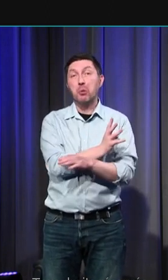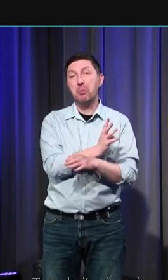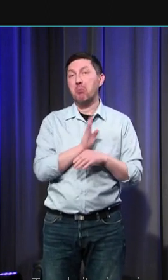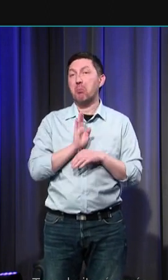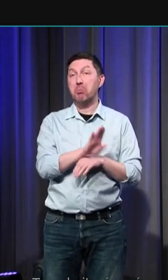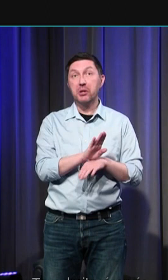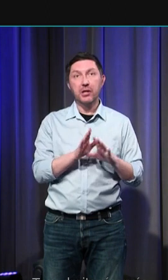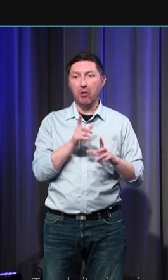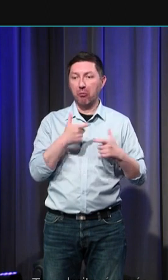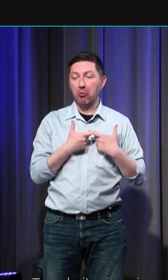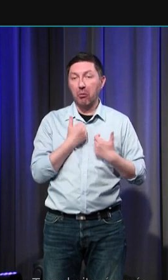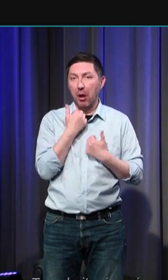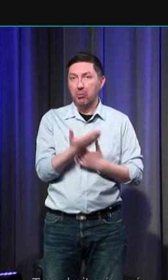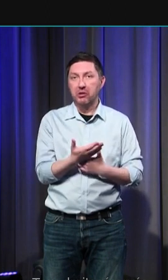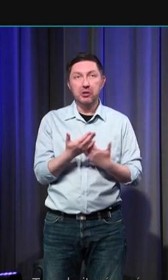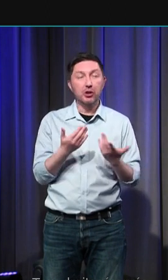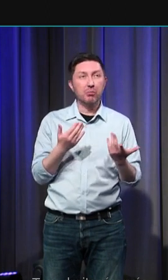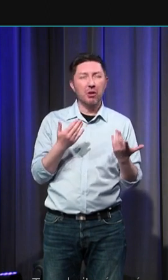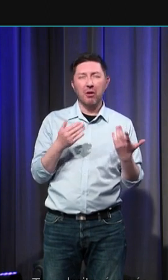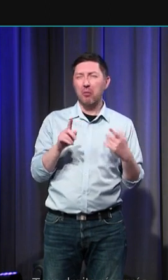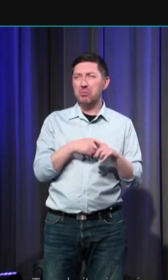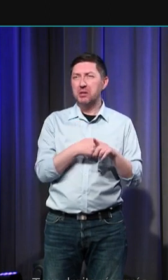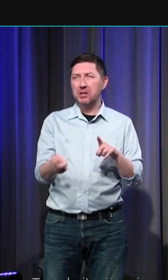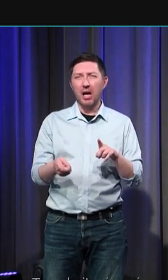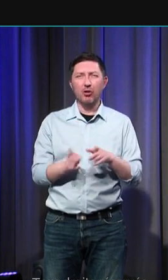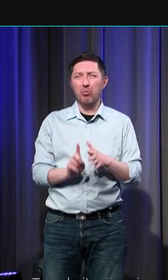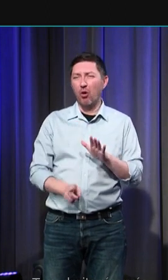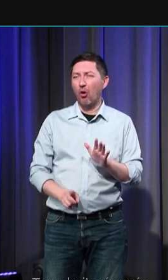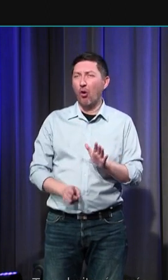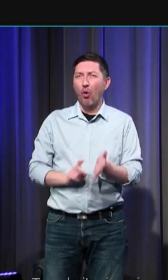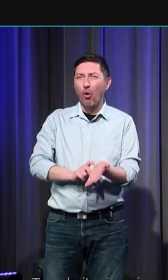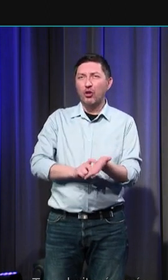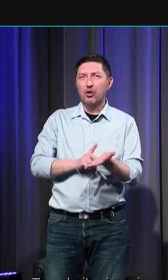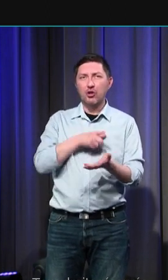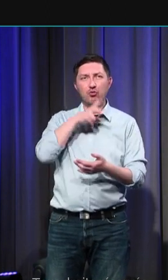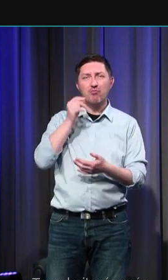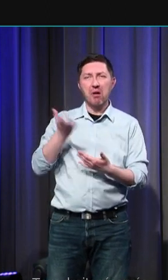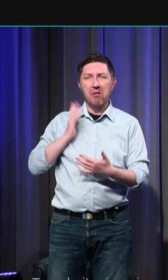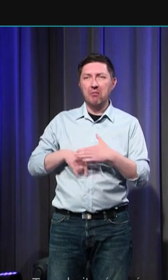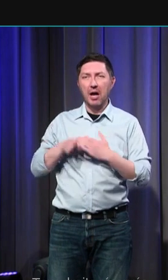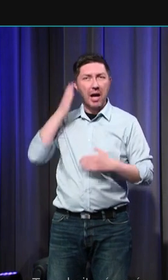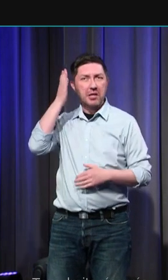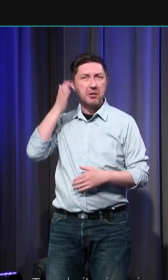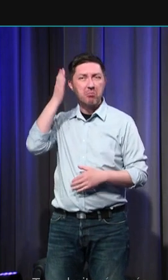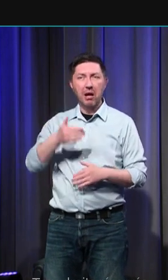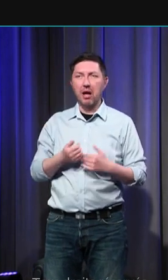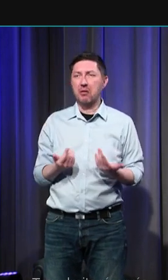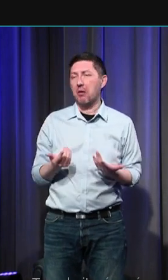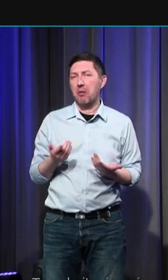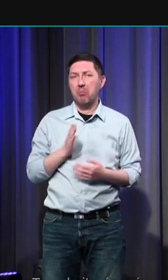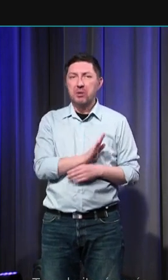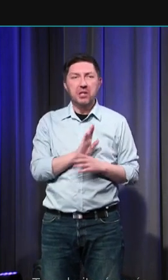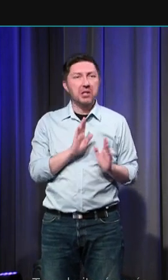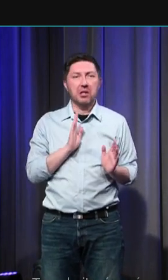irrationnelle, primitive, agissant comme des forces effervescentes qui renverraient à notre nature